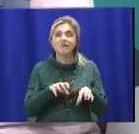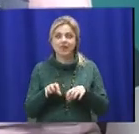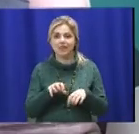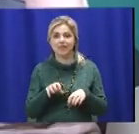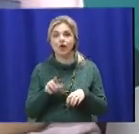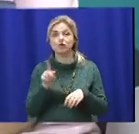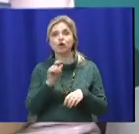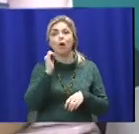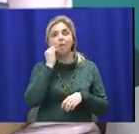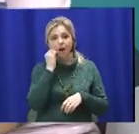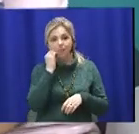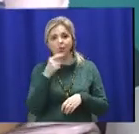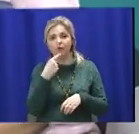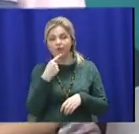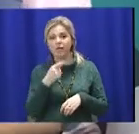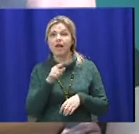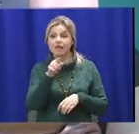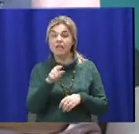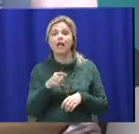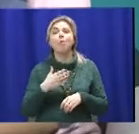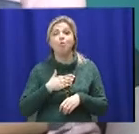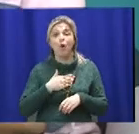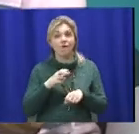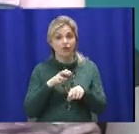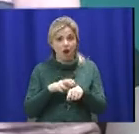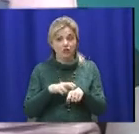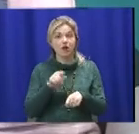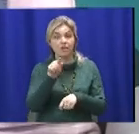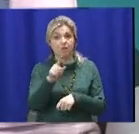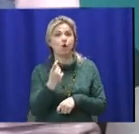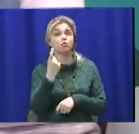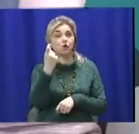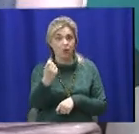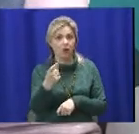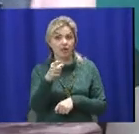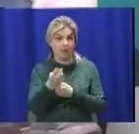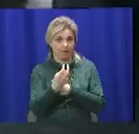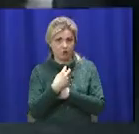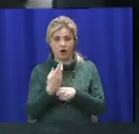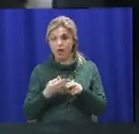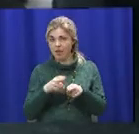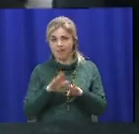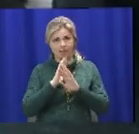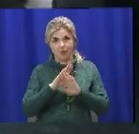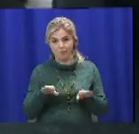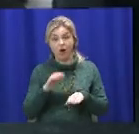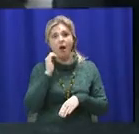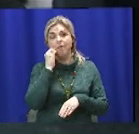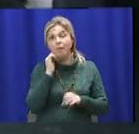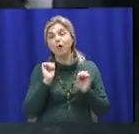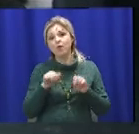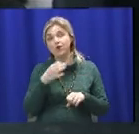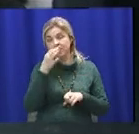скажет, сыночечку, ты мой лекарь, дорогой, на тебе 100 грн, что ты до меня пришел, этого не будет? Нет, бабуся может сказать,